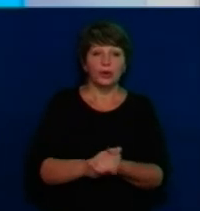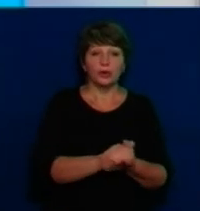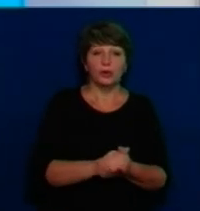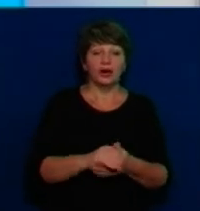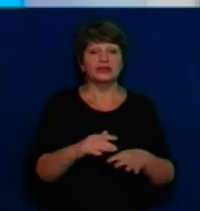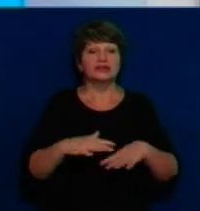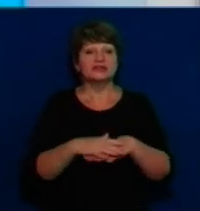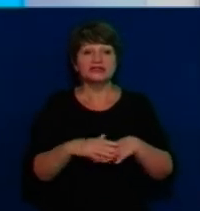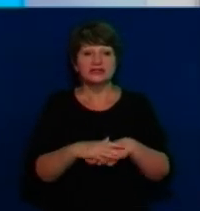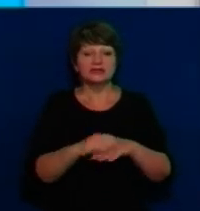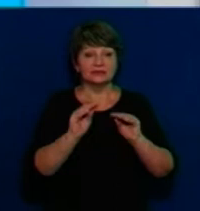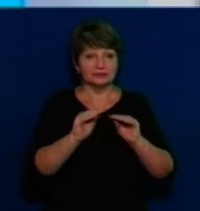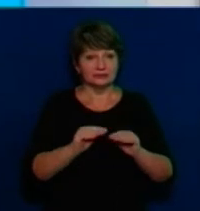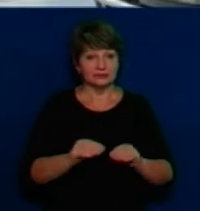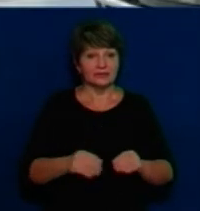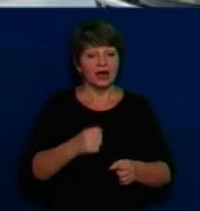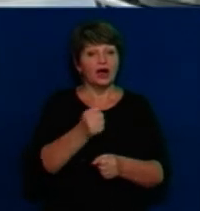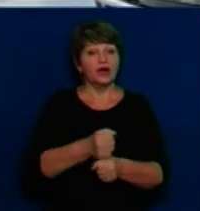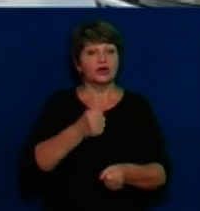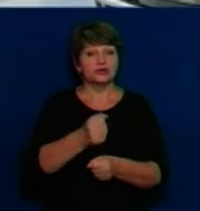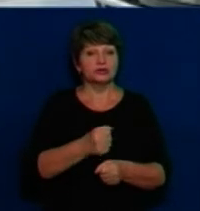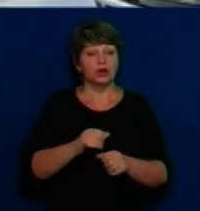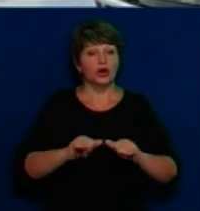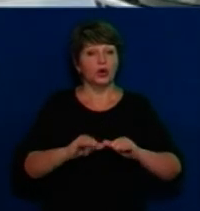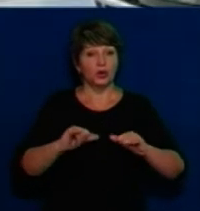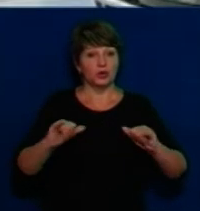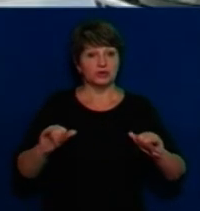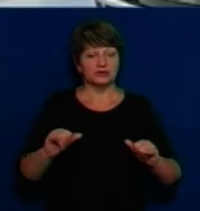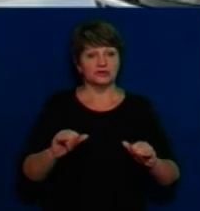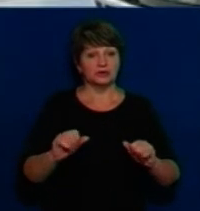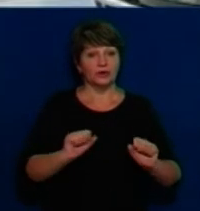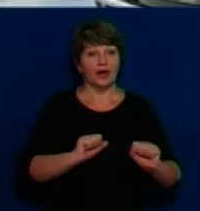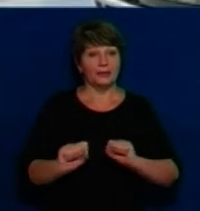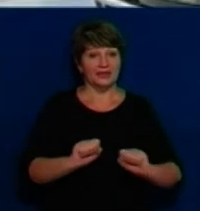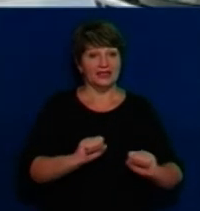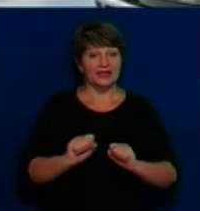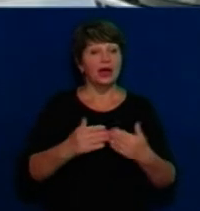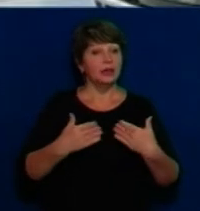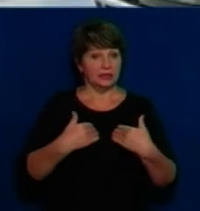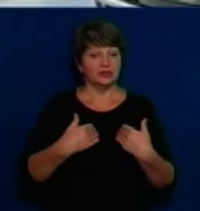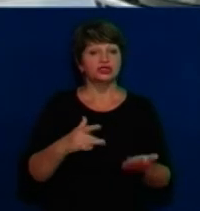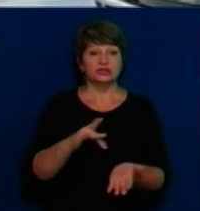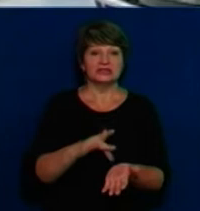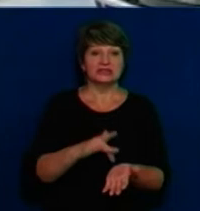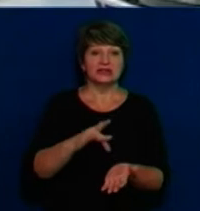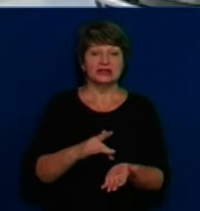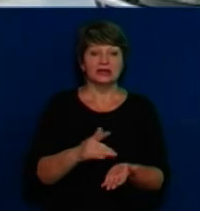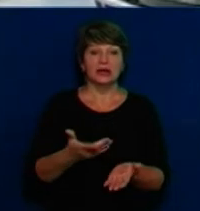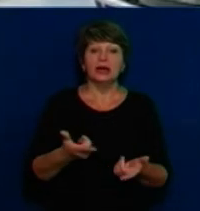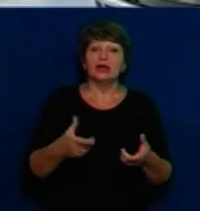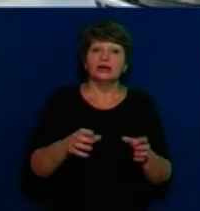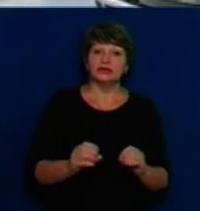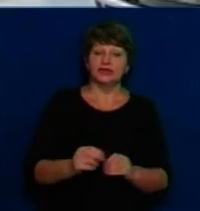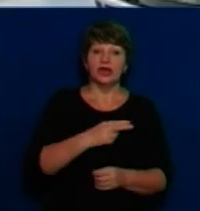плані, розробили його департамент регіонального розвитку, обласної адміністрації і НАСЦентр, де